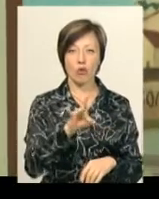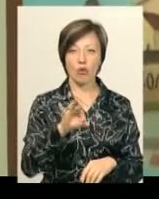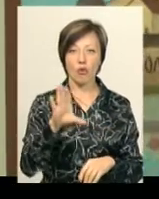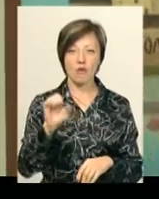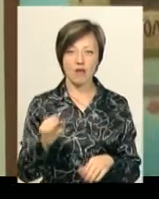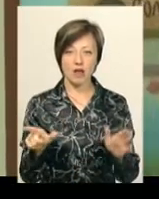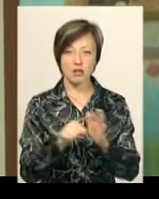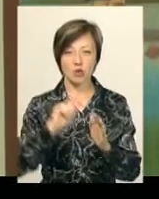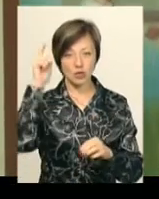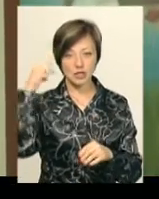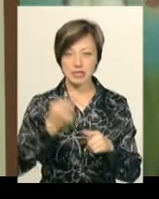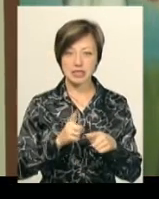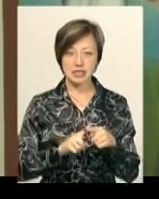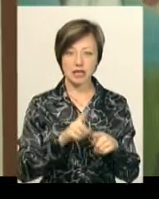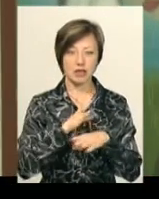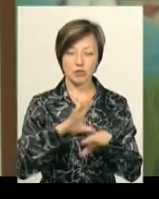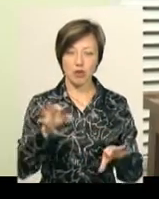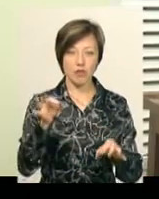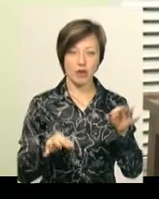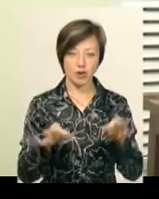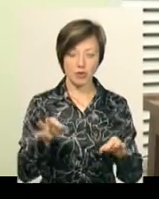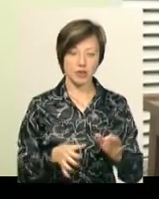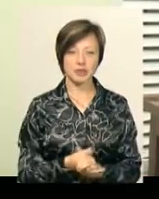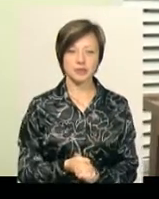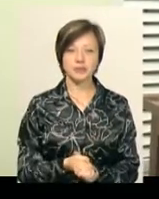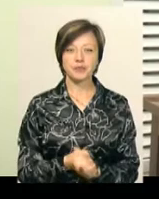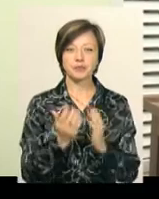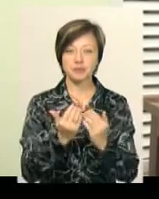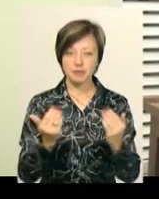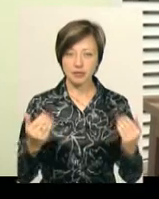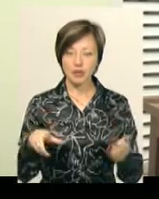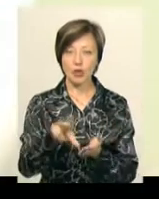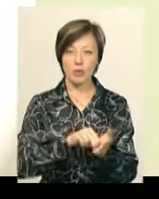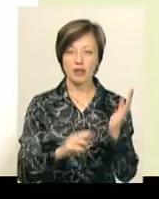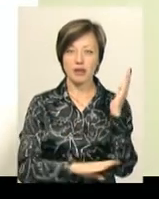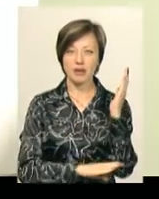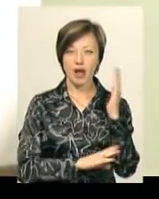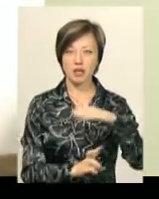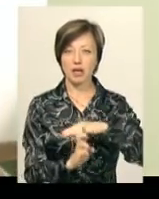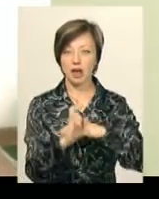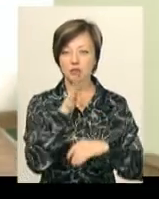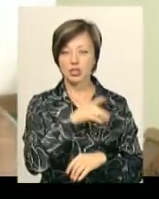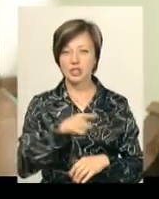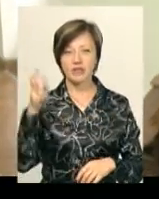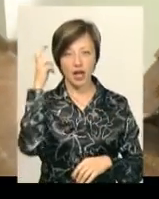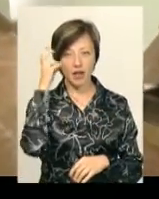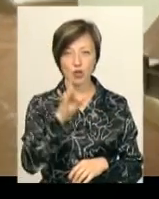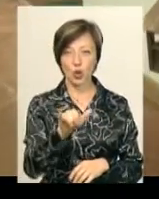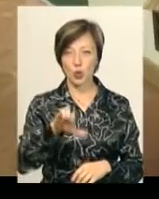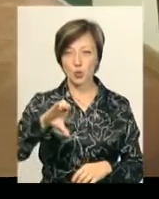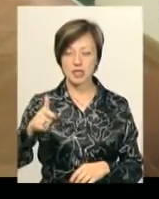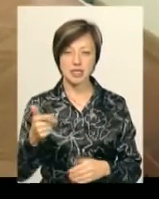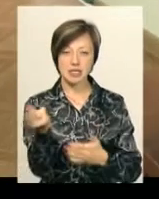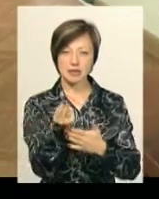не було в природі, це по замальовках зроблено. Експонується в Нікушій копії дерев'яних храмів часів Київської Руси, які за